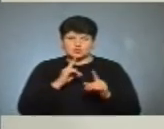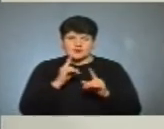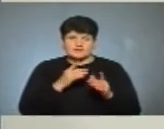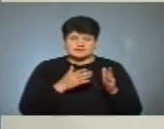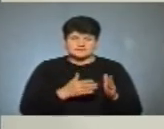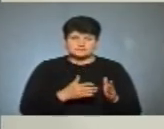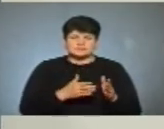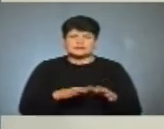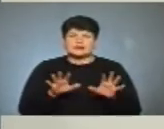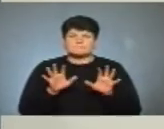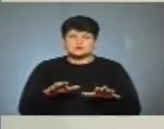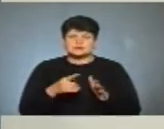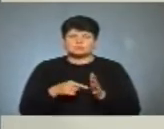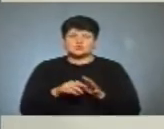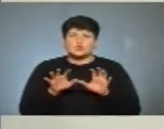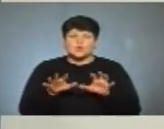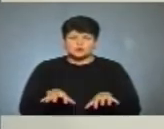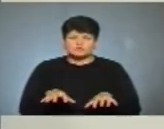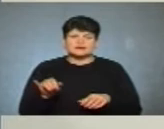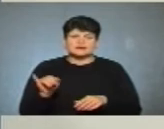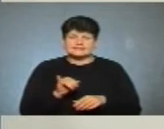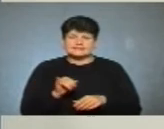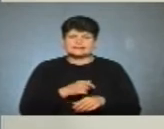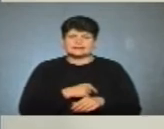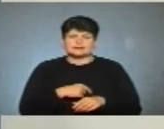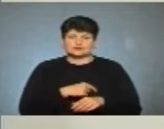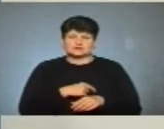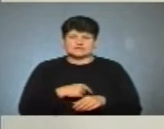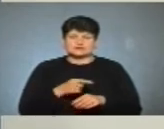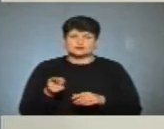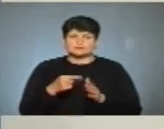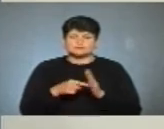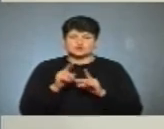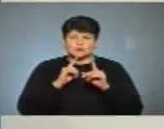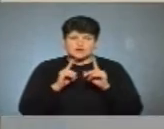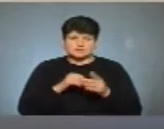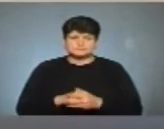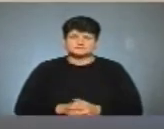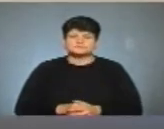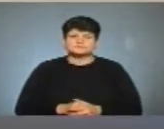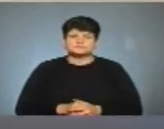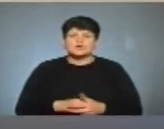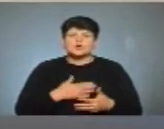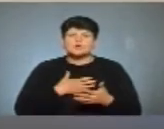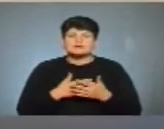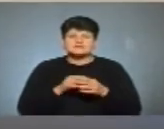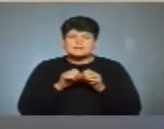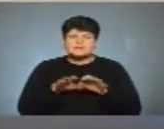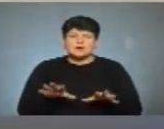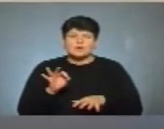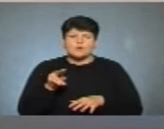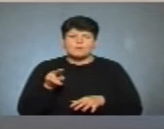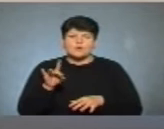на посаду міського голови і, відповідно, з депутатів Тернопільської міської ради. Громадянська мережа опора